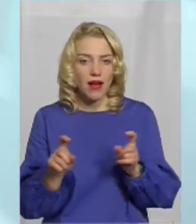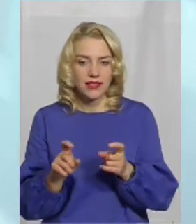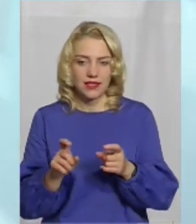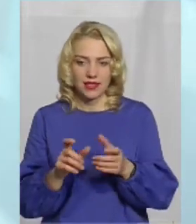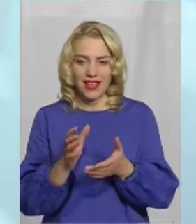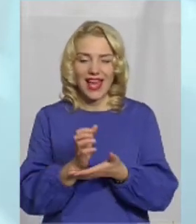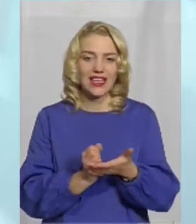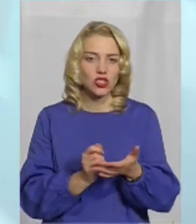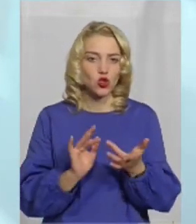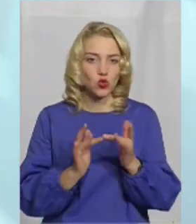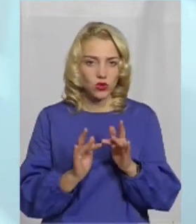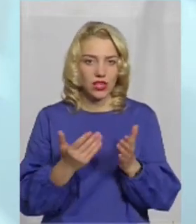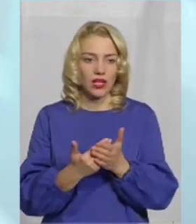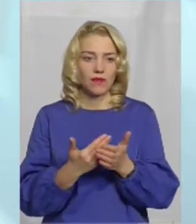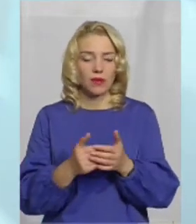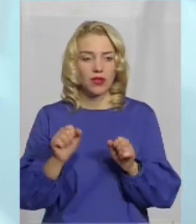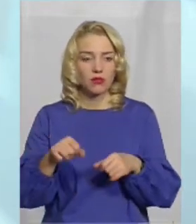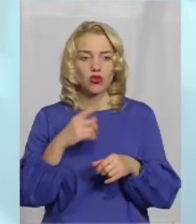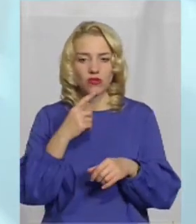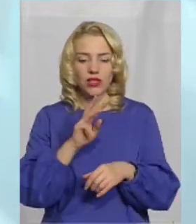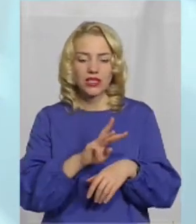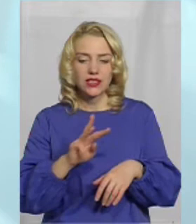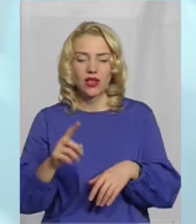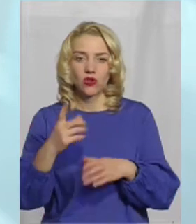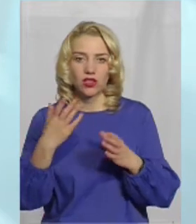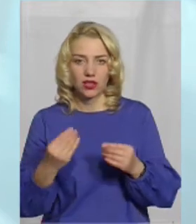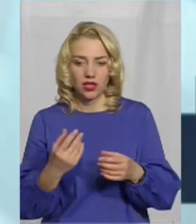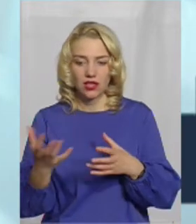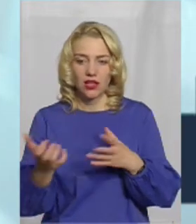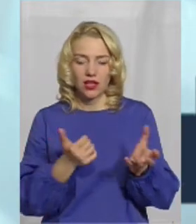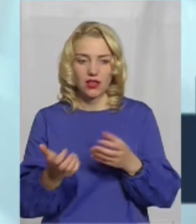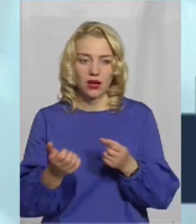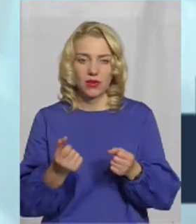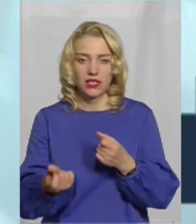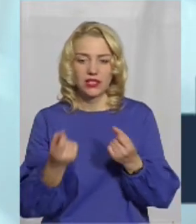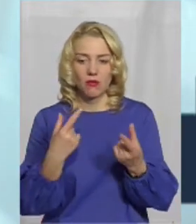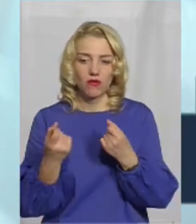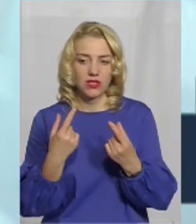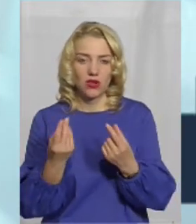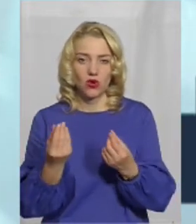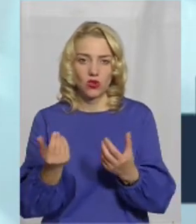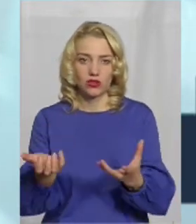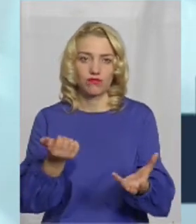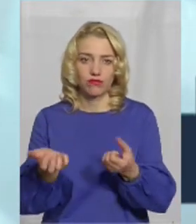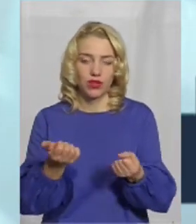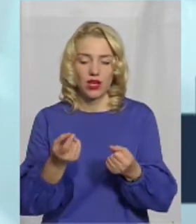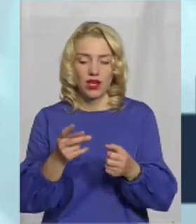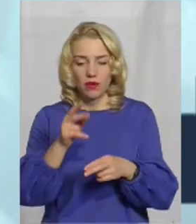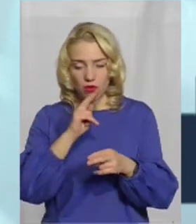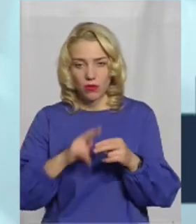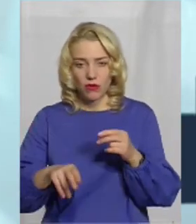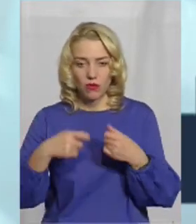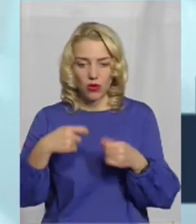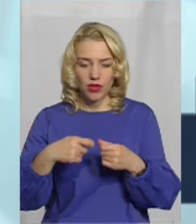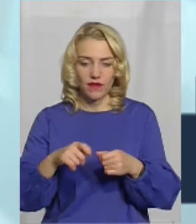випадки, коли дійсно створювали там, можна сказати, сайти-одноденки, набирали на певну суму замовлення, і тоді і продавець зникав, і